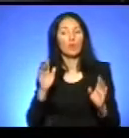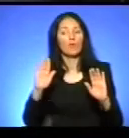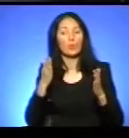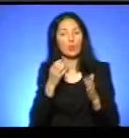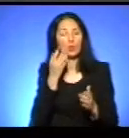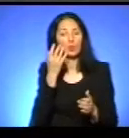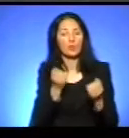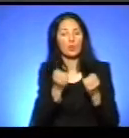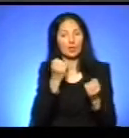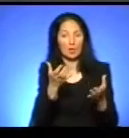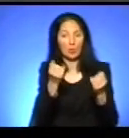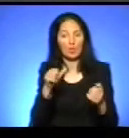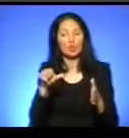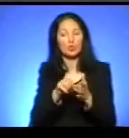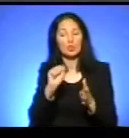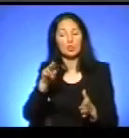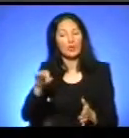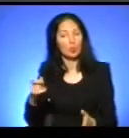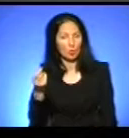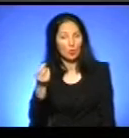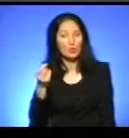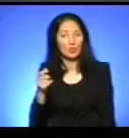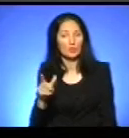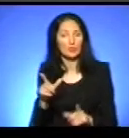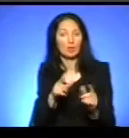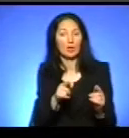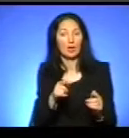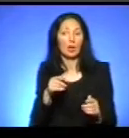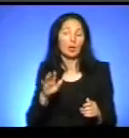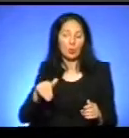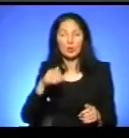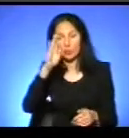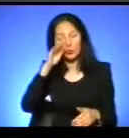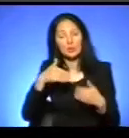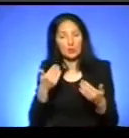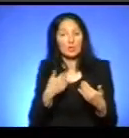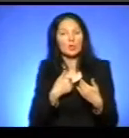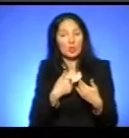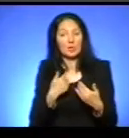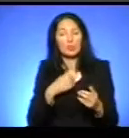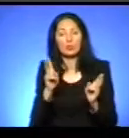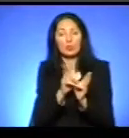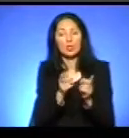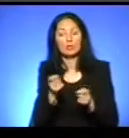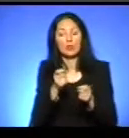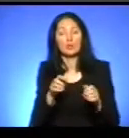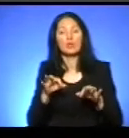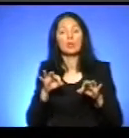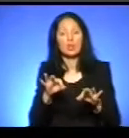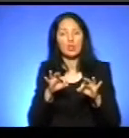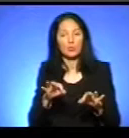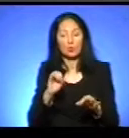водії брали з учасників бойових дій гроші. Відповідно, хлопці потім зверталися до нас, ми зустрічалися в управлінні транспорту,